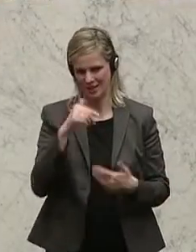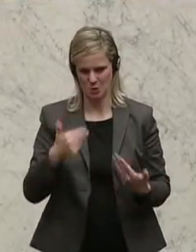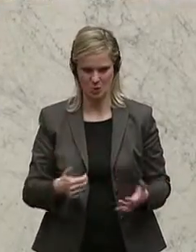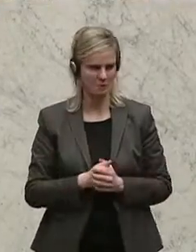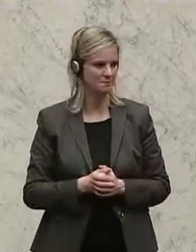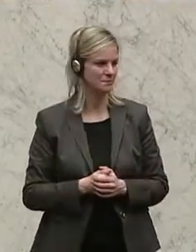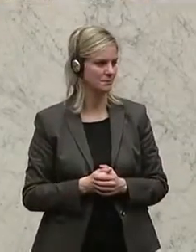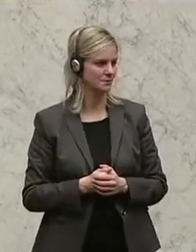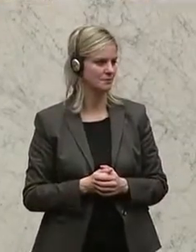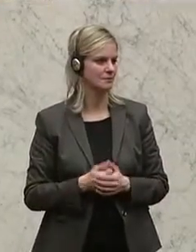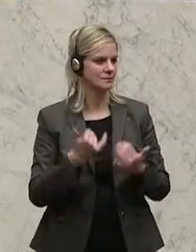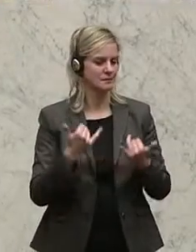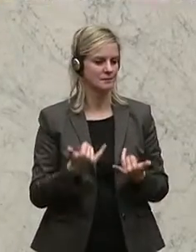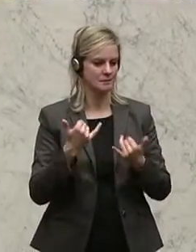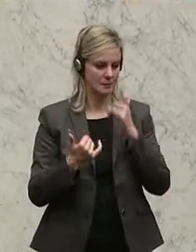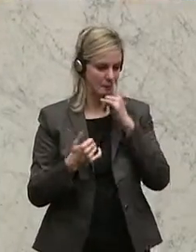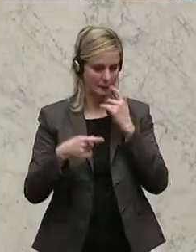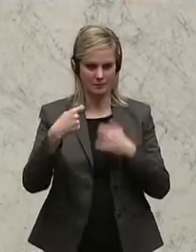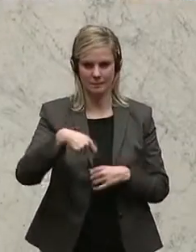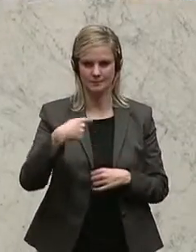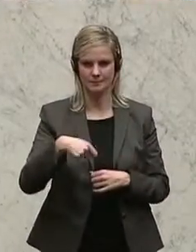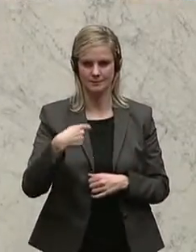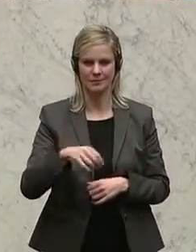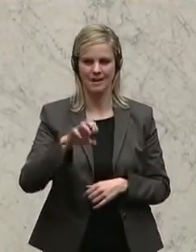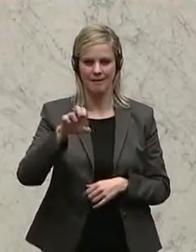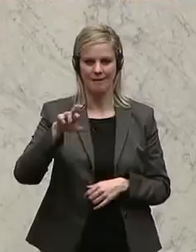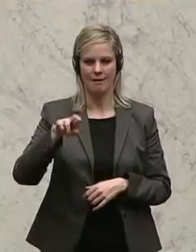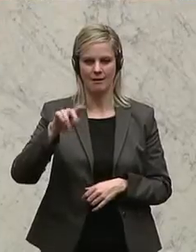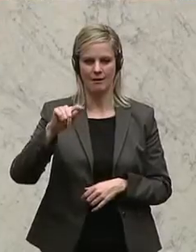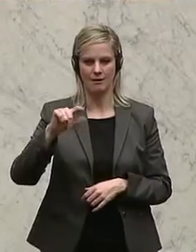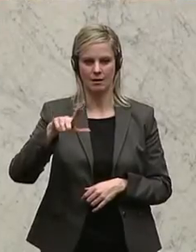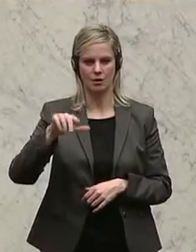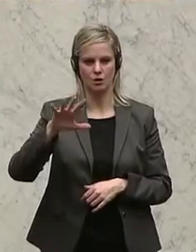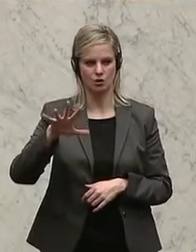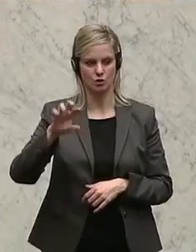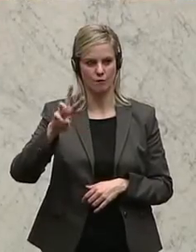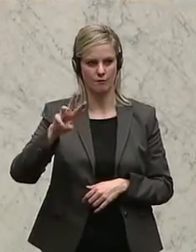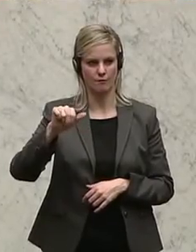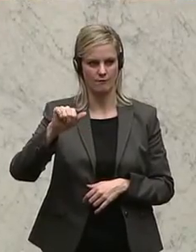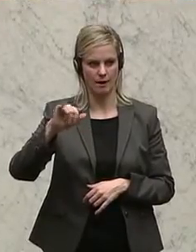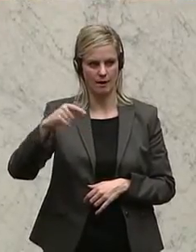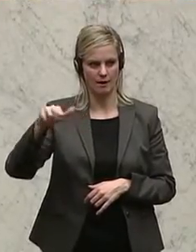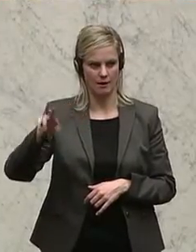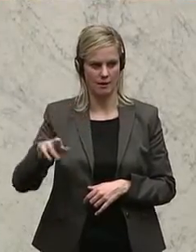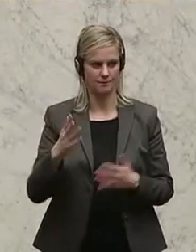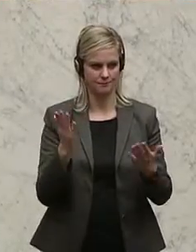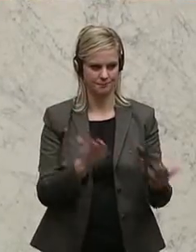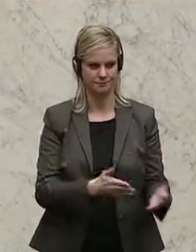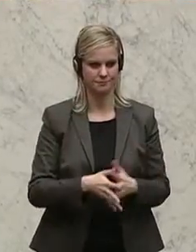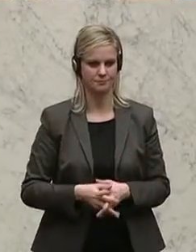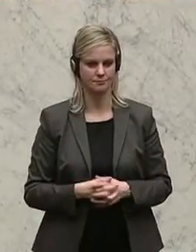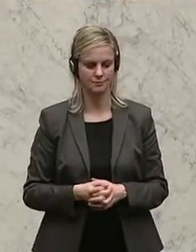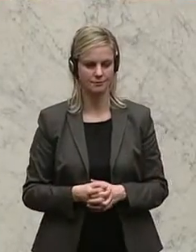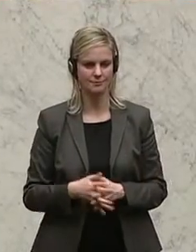Das Organstreitverfahren in Deutschland sei lediglich für Grundrechtsfragen vorgesehen, nicht für Streitfragen bezüglich der Auslegung der